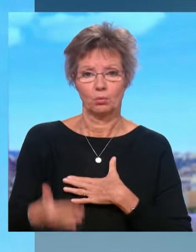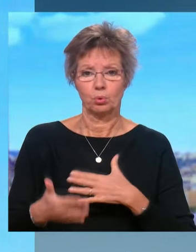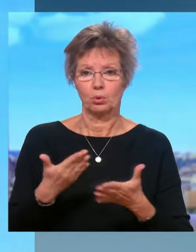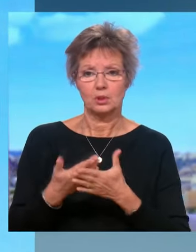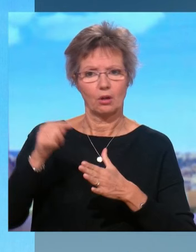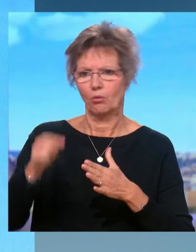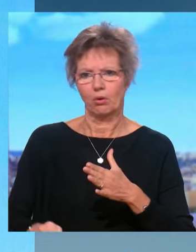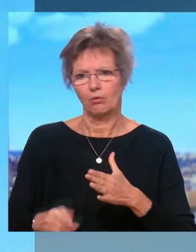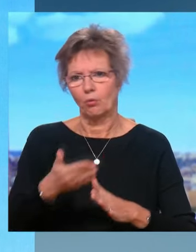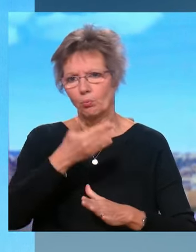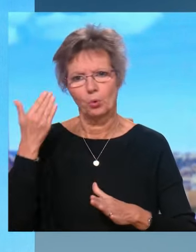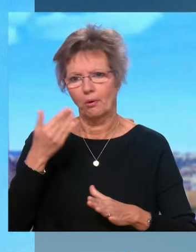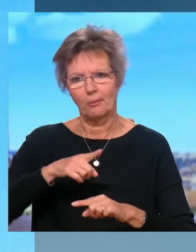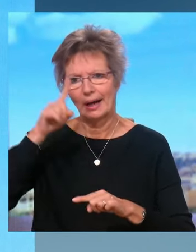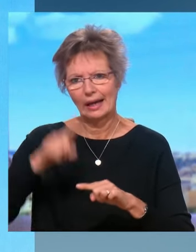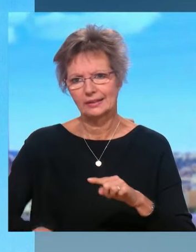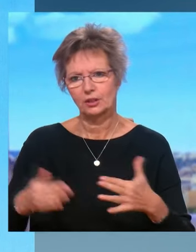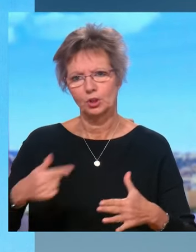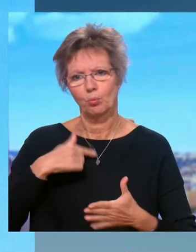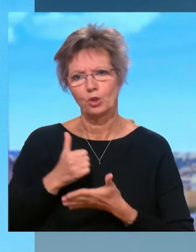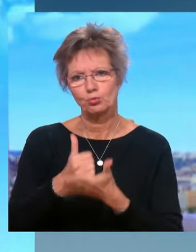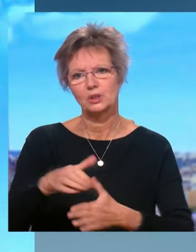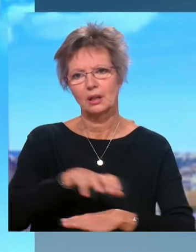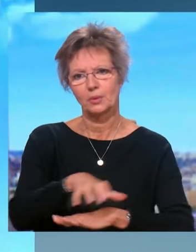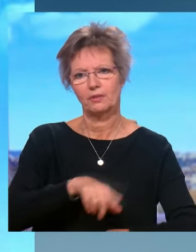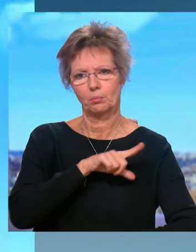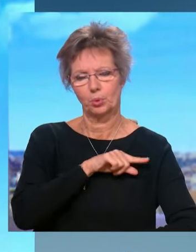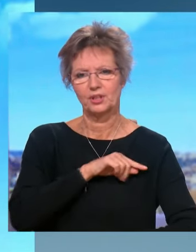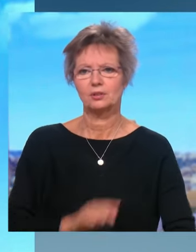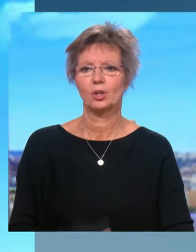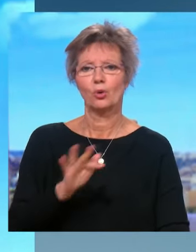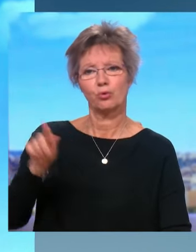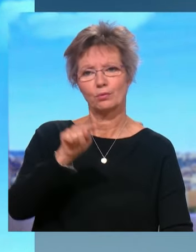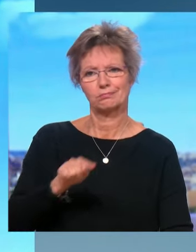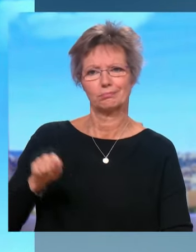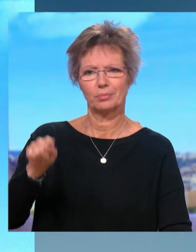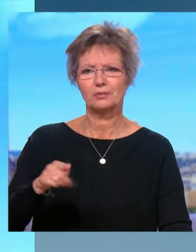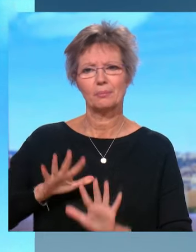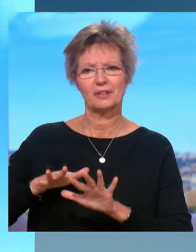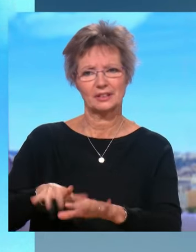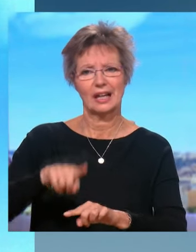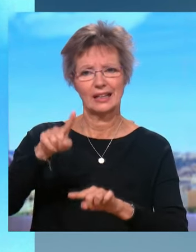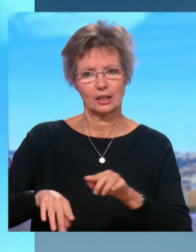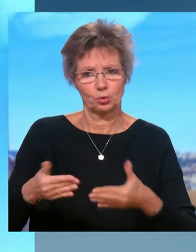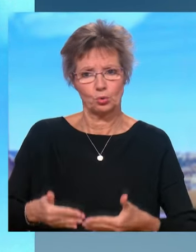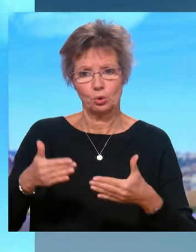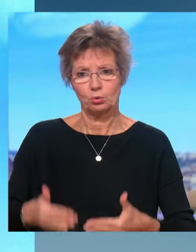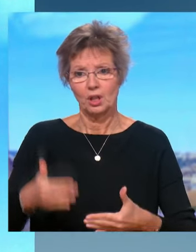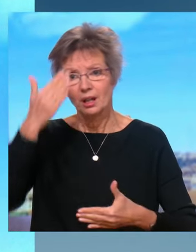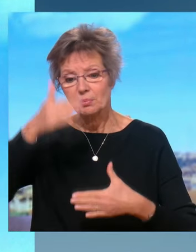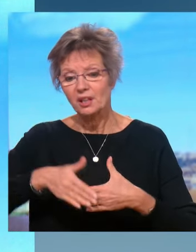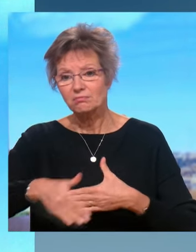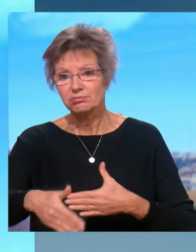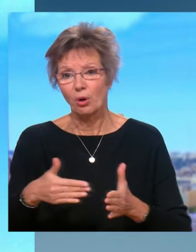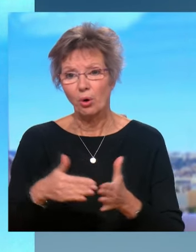cette décision du préfet de police que je soutiens pleinement. Il y en a d'autres aujourd'hui partout en France qui sont également interdites. Si dans les jours à venir, il y en a